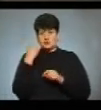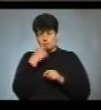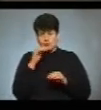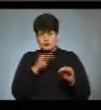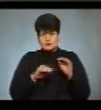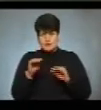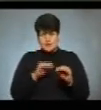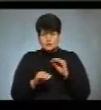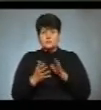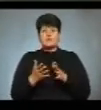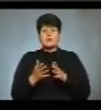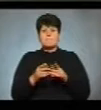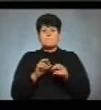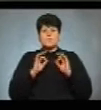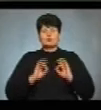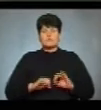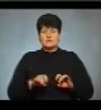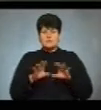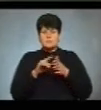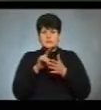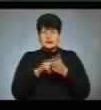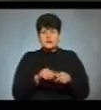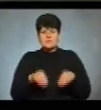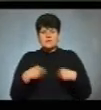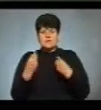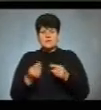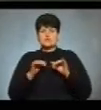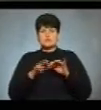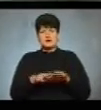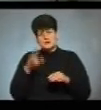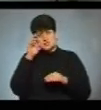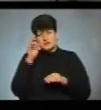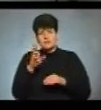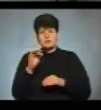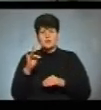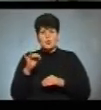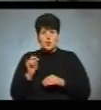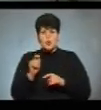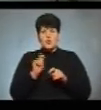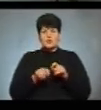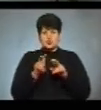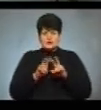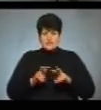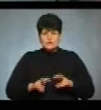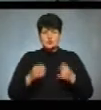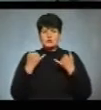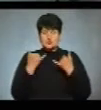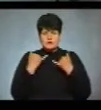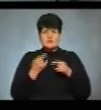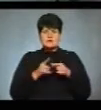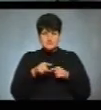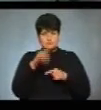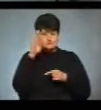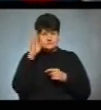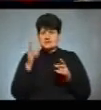забезпечення. Прокуратура вирішує питання щодо передачі даної справи в Держбюро розслідувань. Сьогодні з підозрюваним Олегом Молою наразі зв